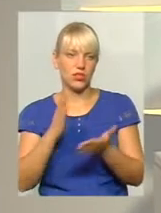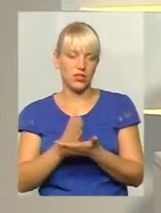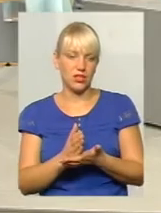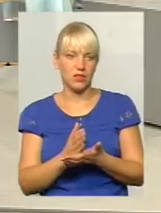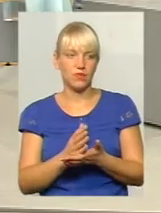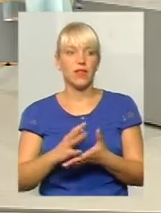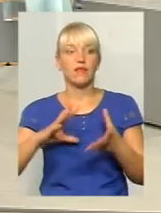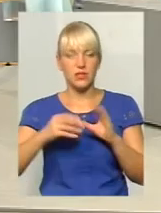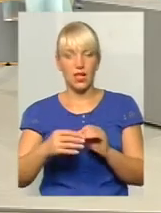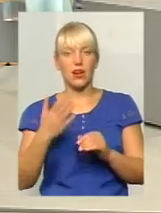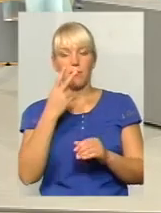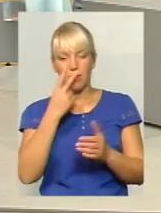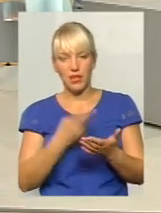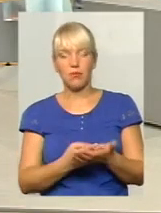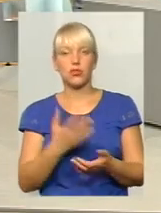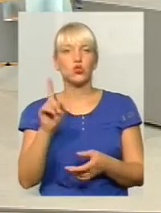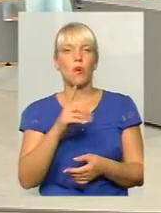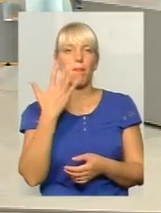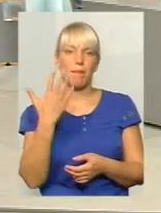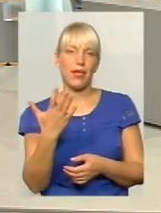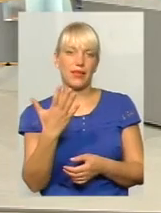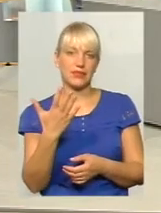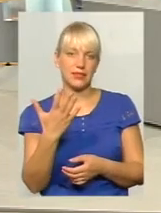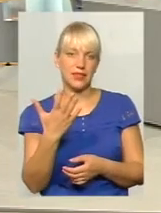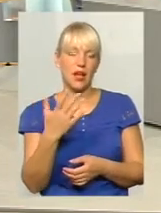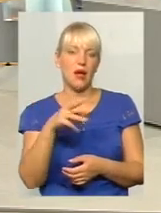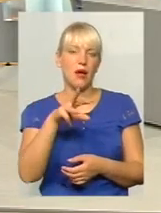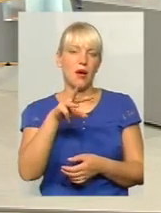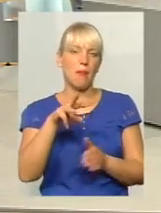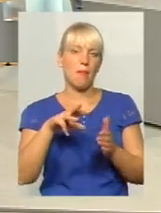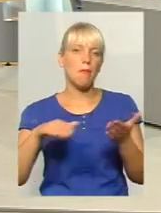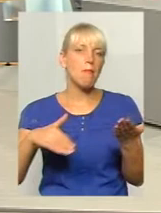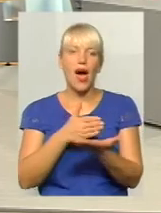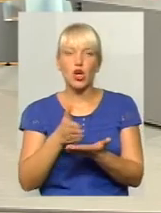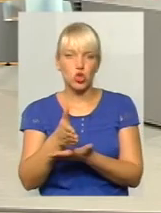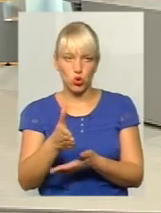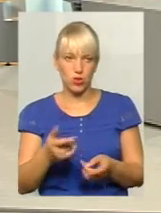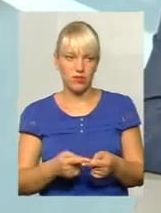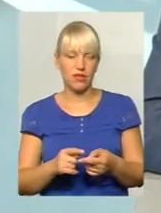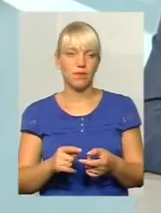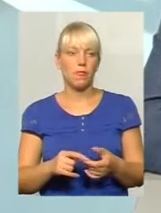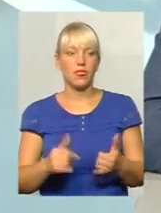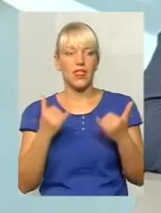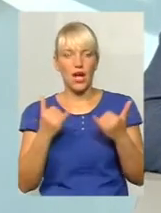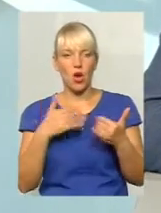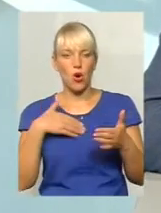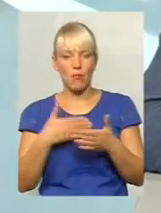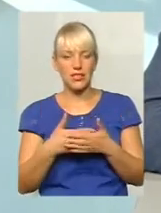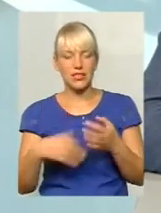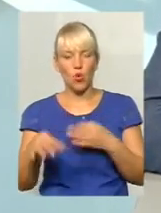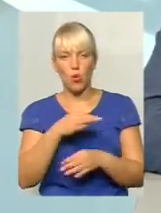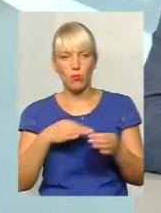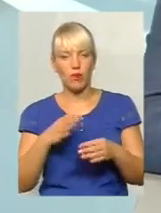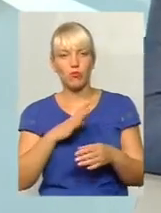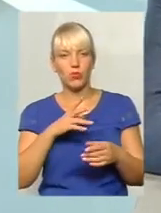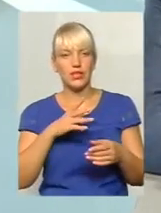маршрутів, передбачено. Передбачено 5. І це все з нового року, по суті. Наразі на громадських обговореннях були